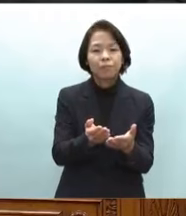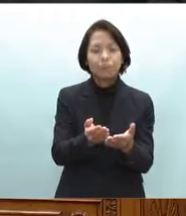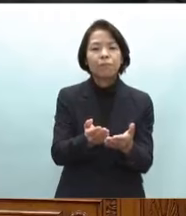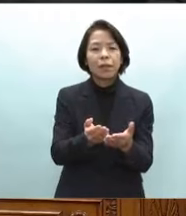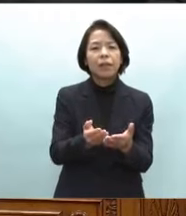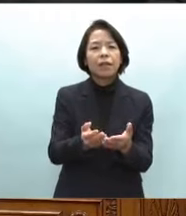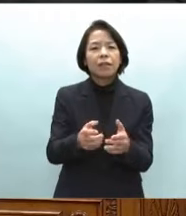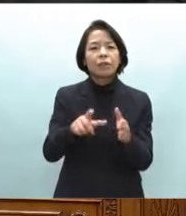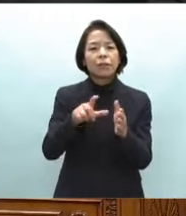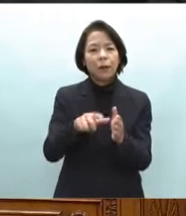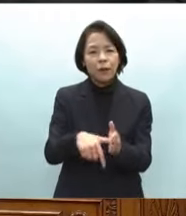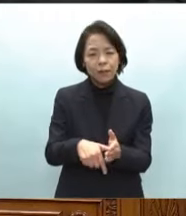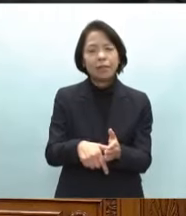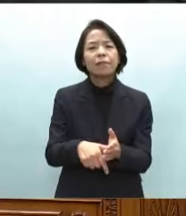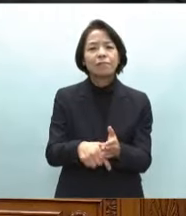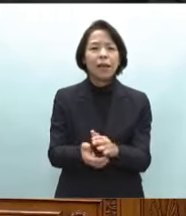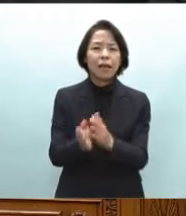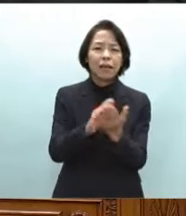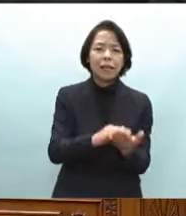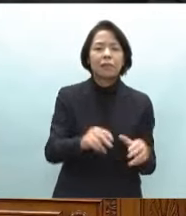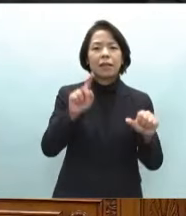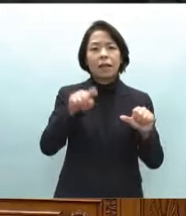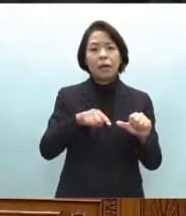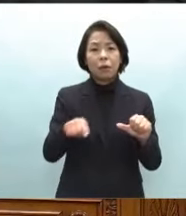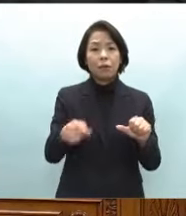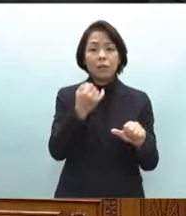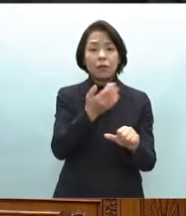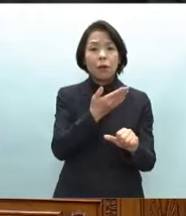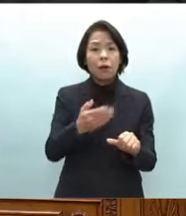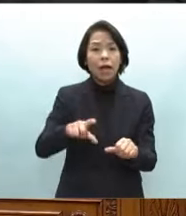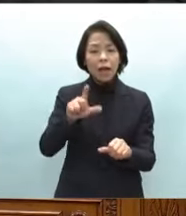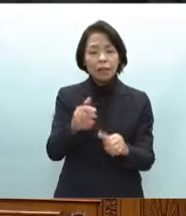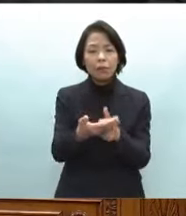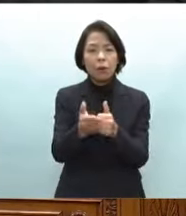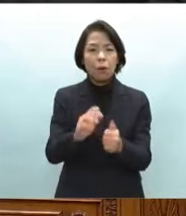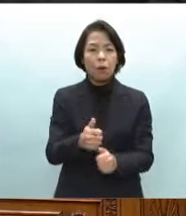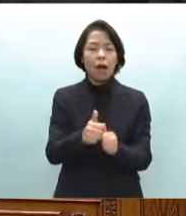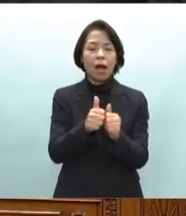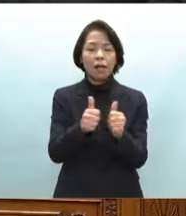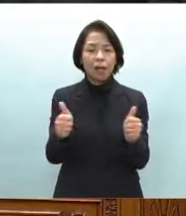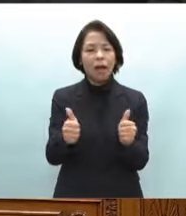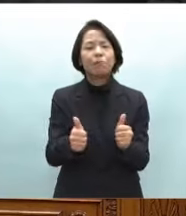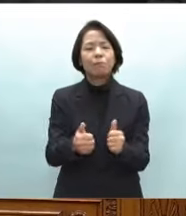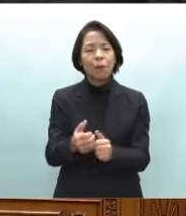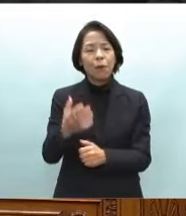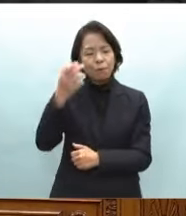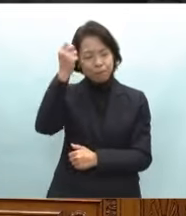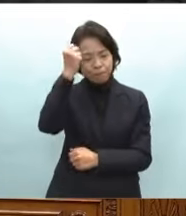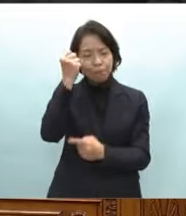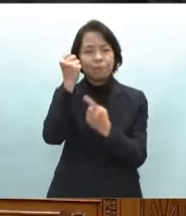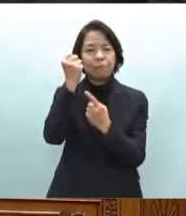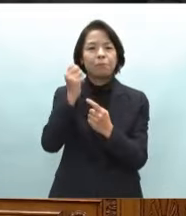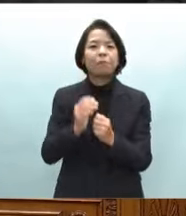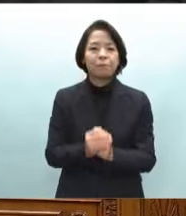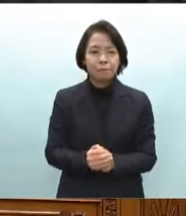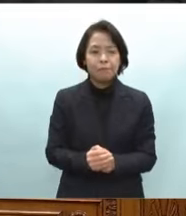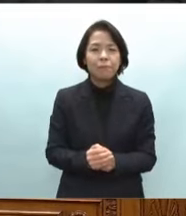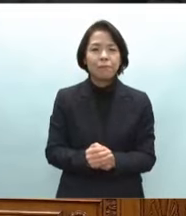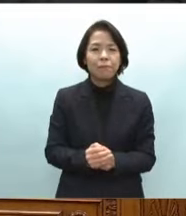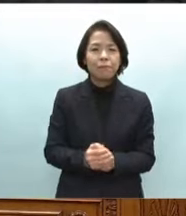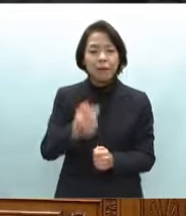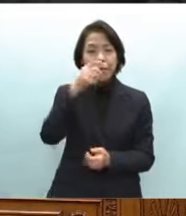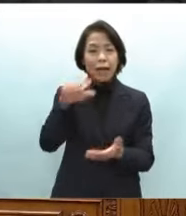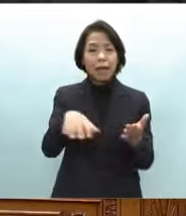れた5名の海上保安官も忘れることができませんそして被災者を被災地を救うため